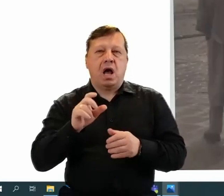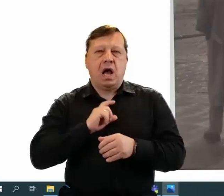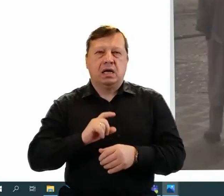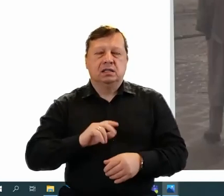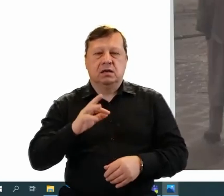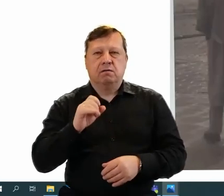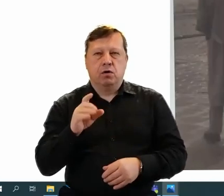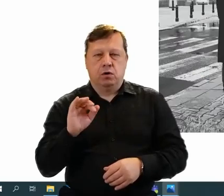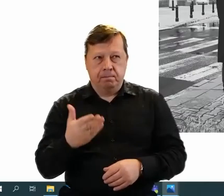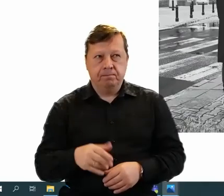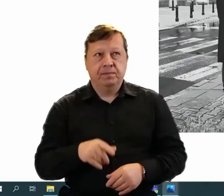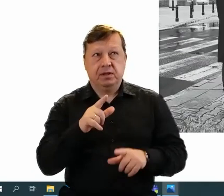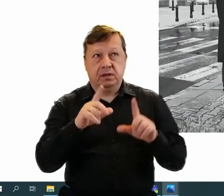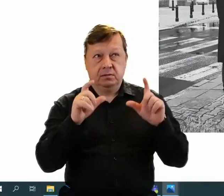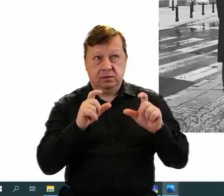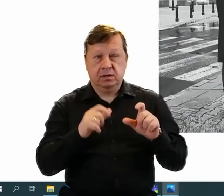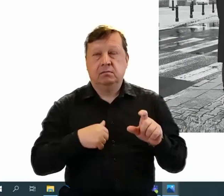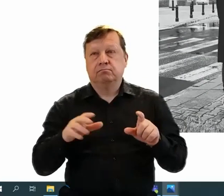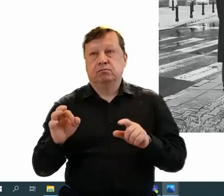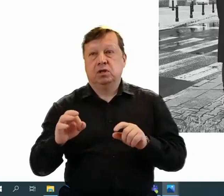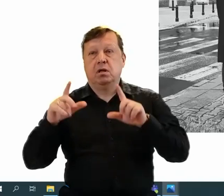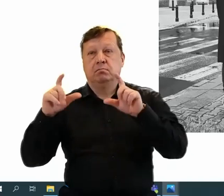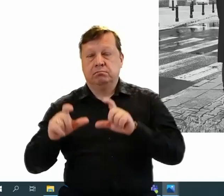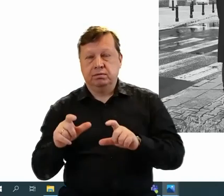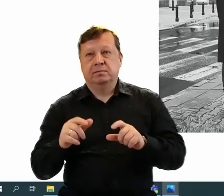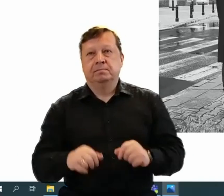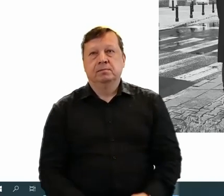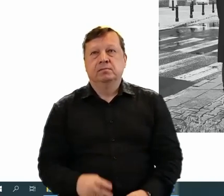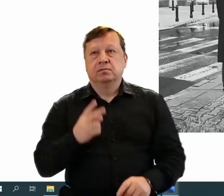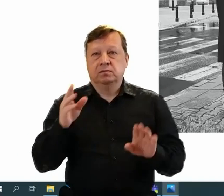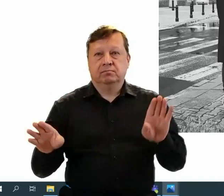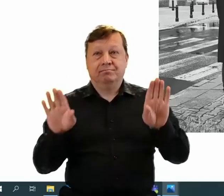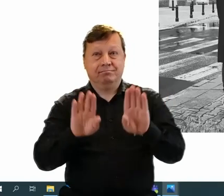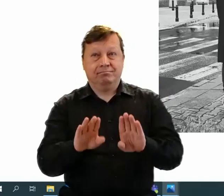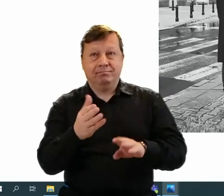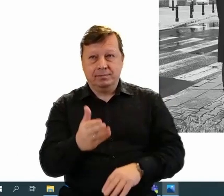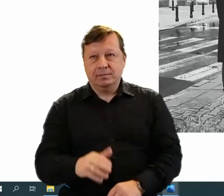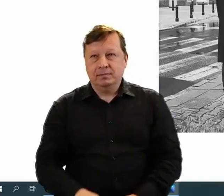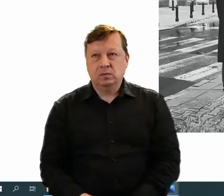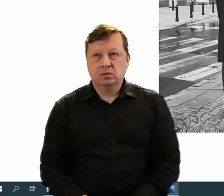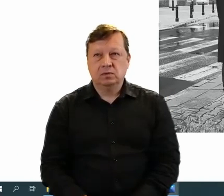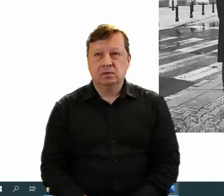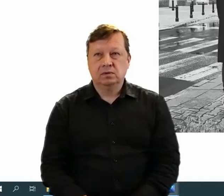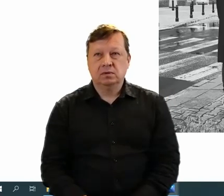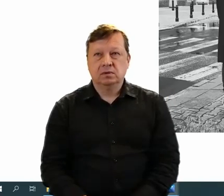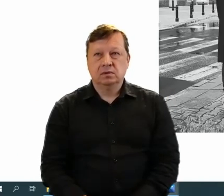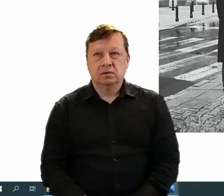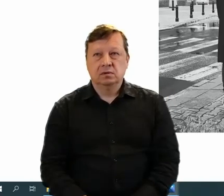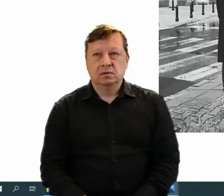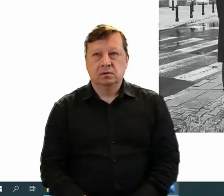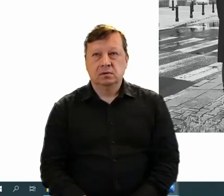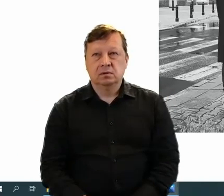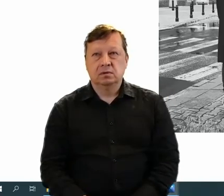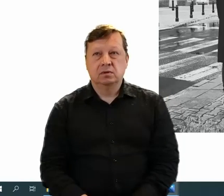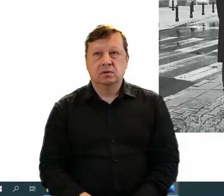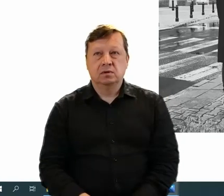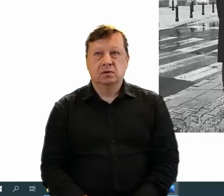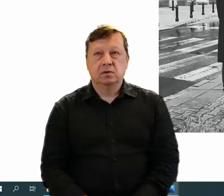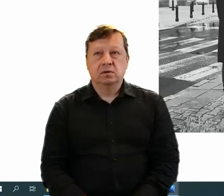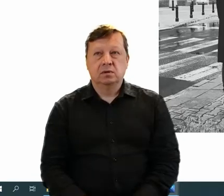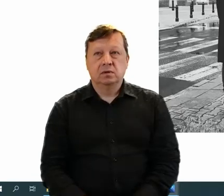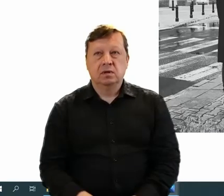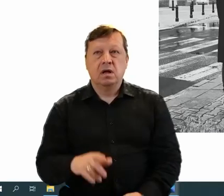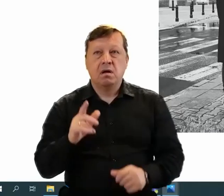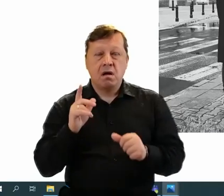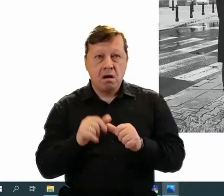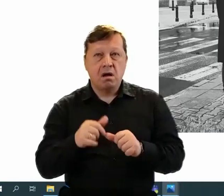Odtworzyliśmy to zdjęcie w tym roku. Wygląda ono mniej więcej tak. Budynek doszedł, doszły trochę inne komplikacje,